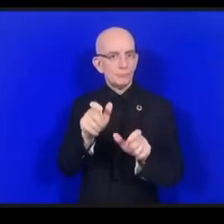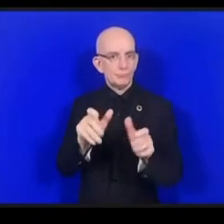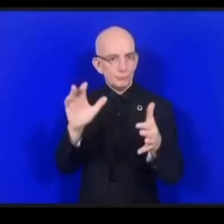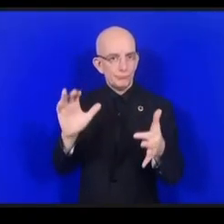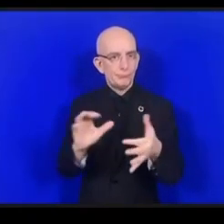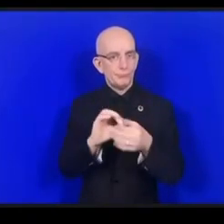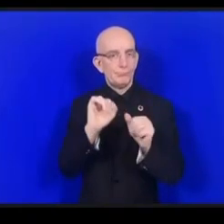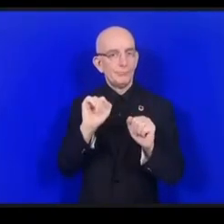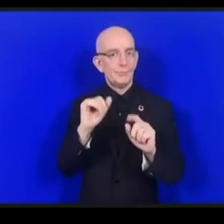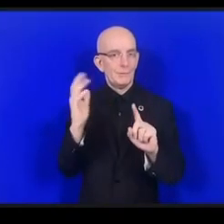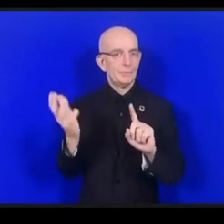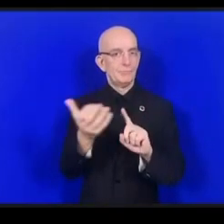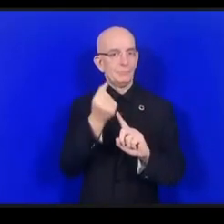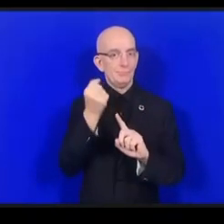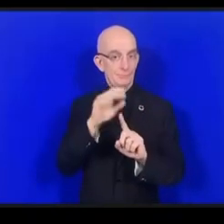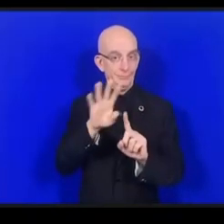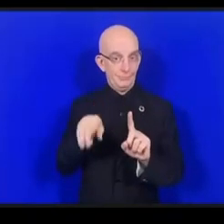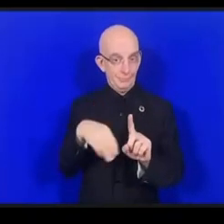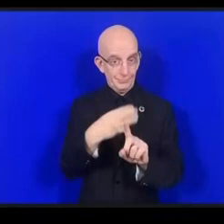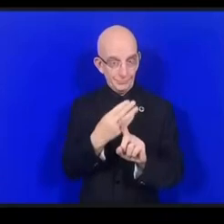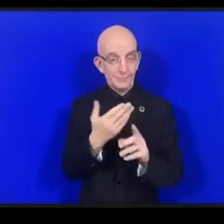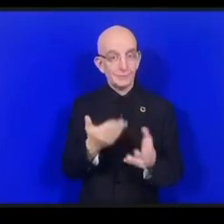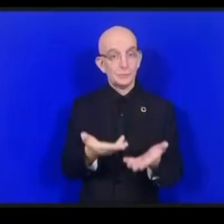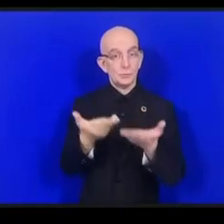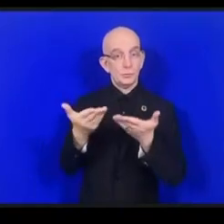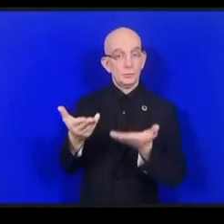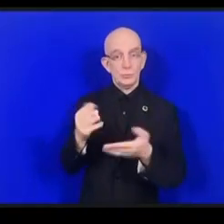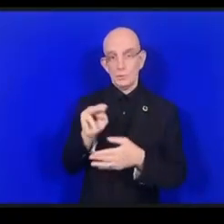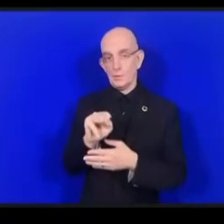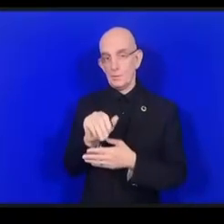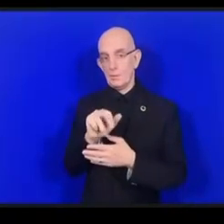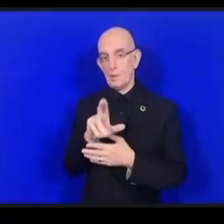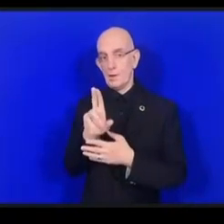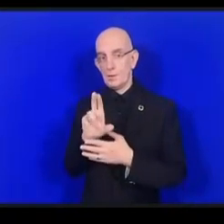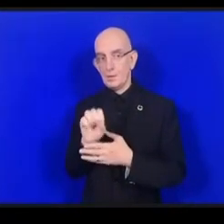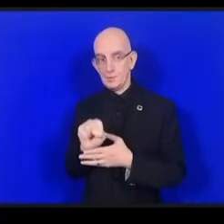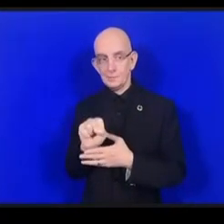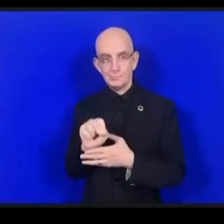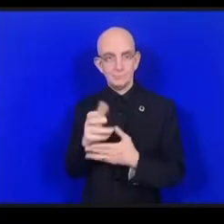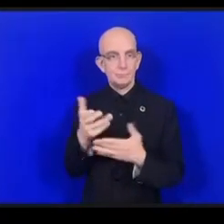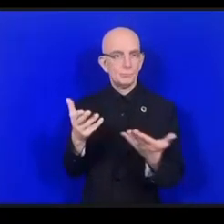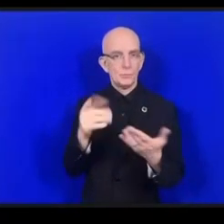الجماعات المختلفة لتحقيق هدفة المستدامة